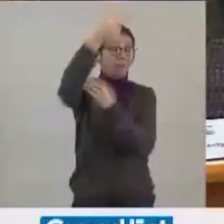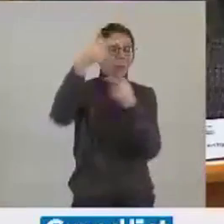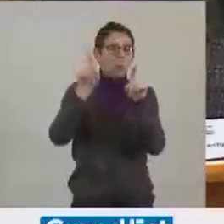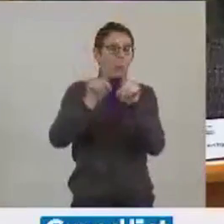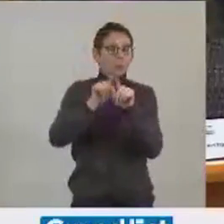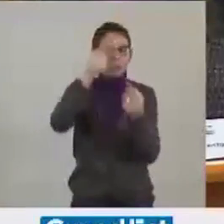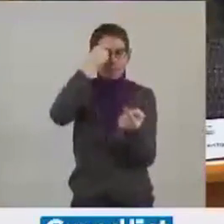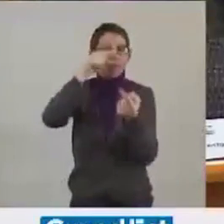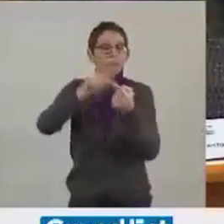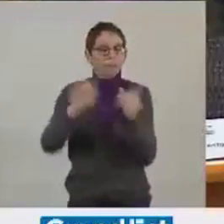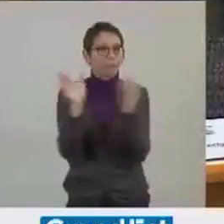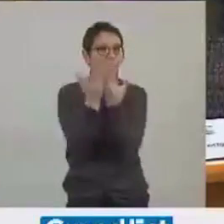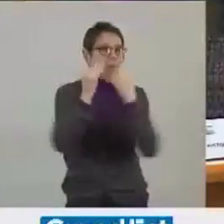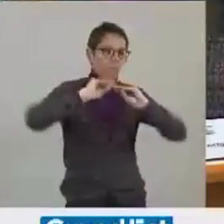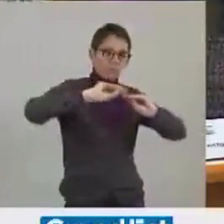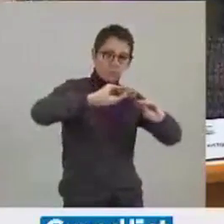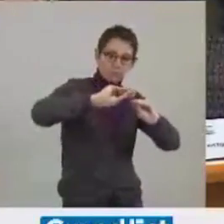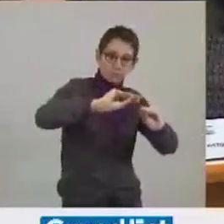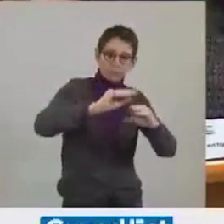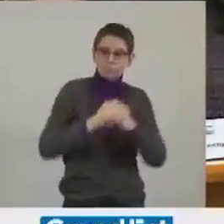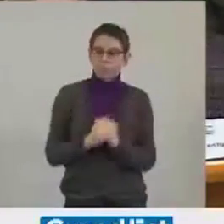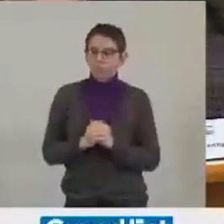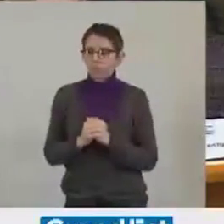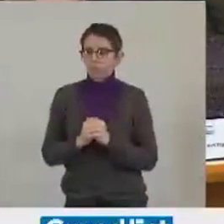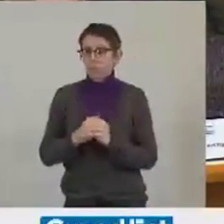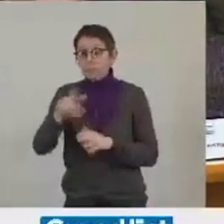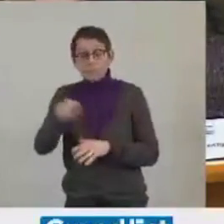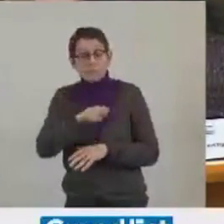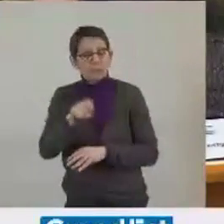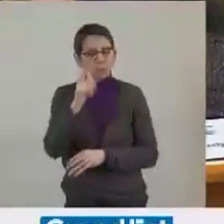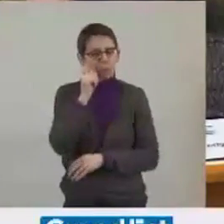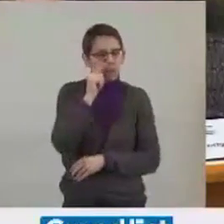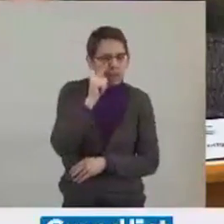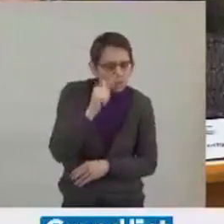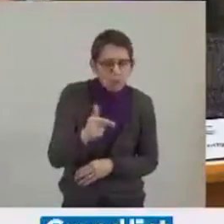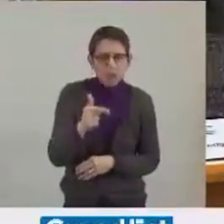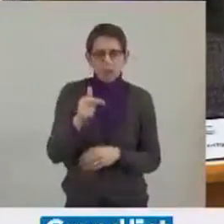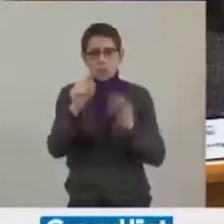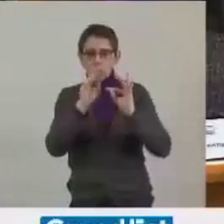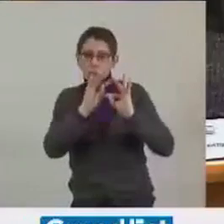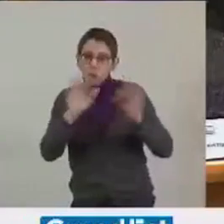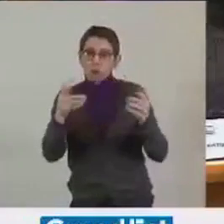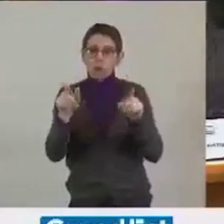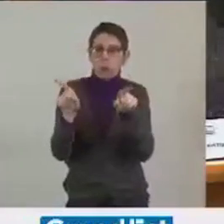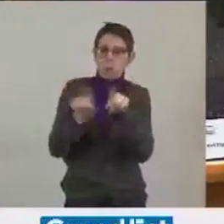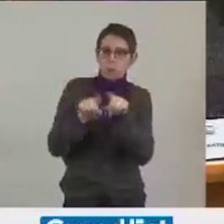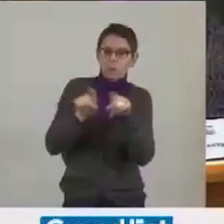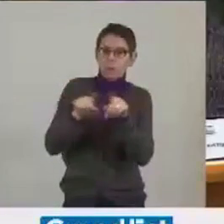Alors, bien entendu, cela nécessite des efforts, du temps et beaucoup de pédagogie.